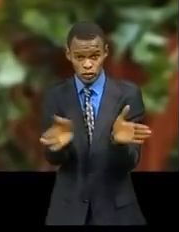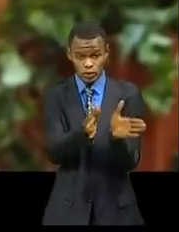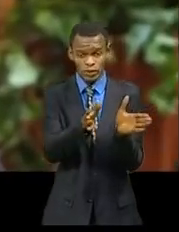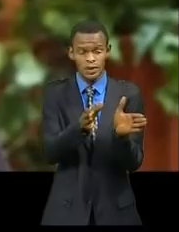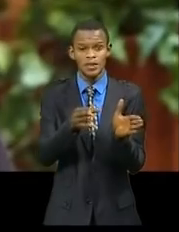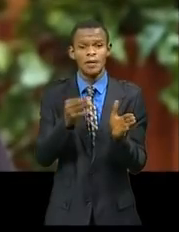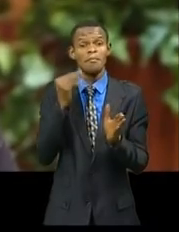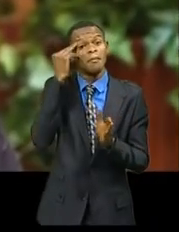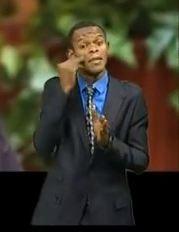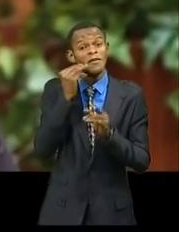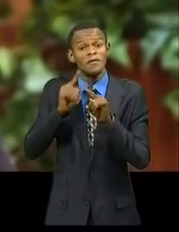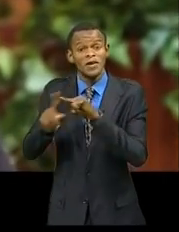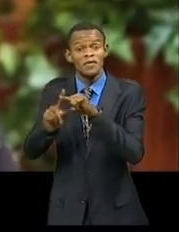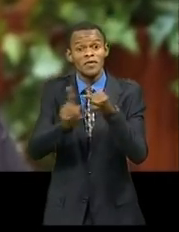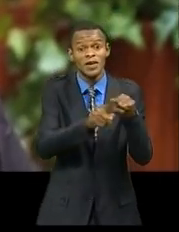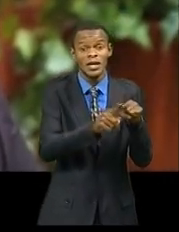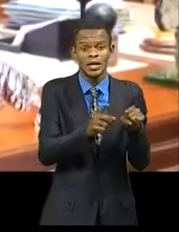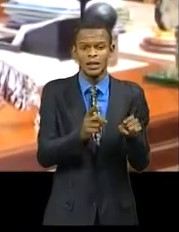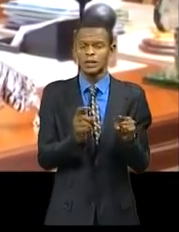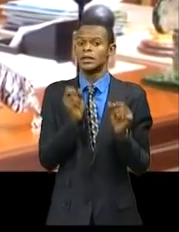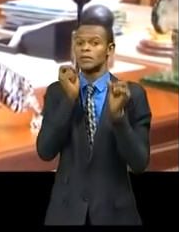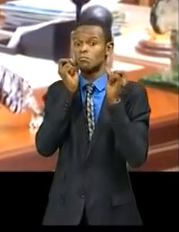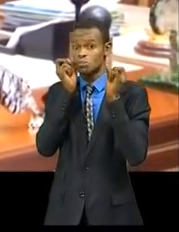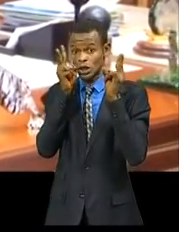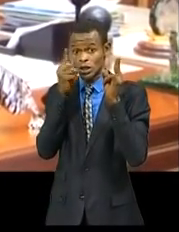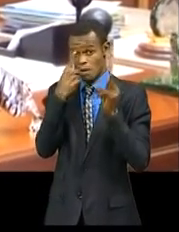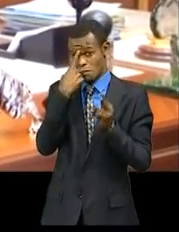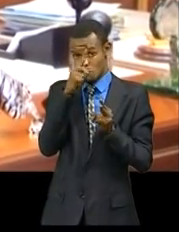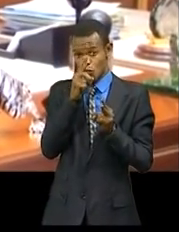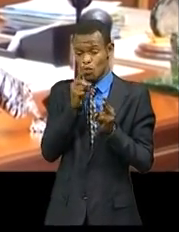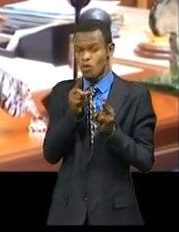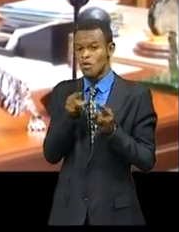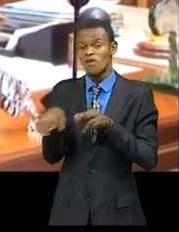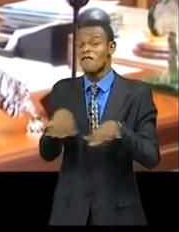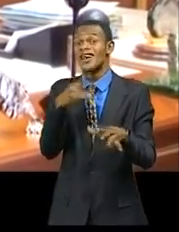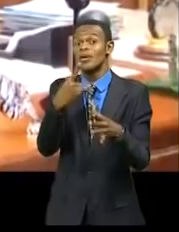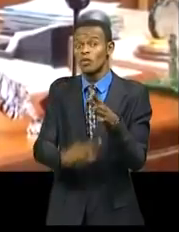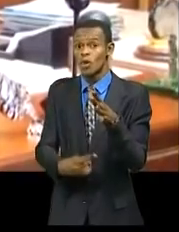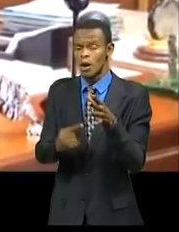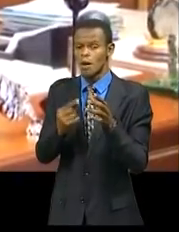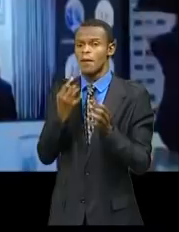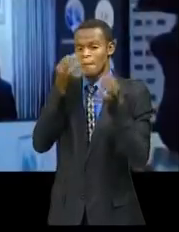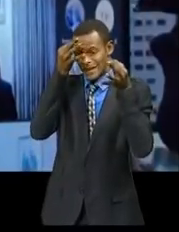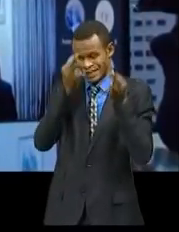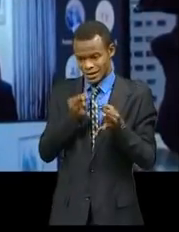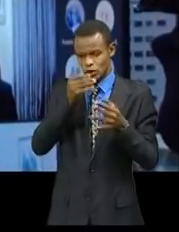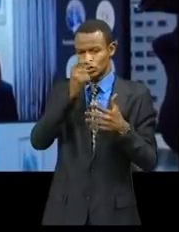de veiller à ce que les différentes mesures à prendre pour la régulation ne soient perçues comme de pratiques